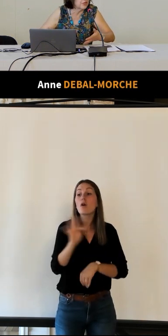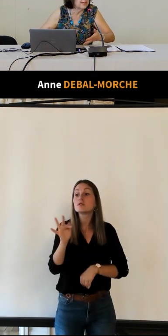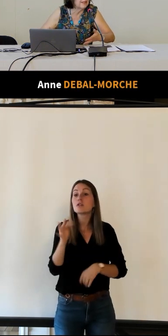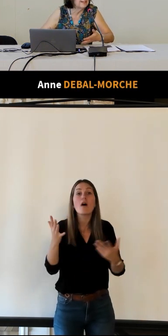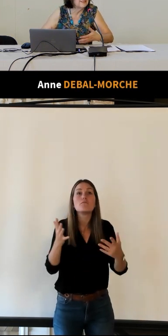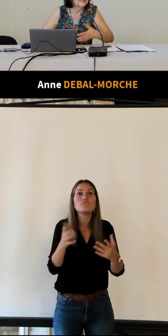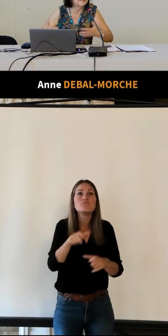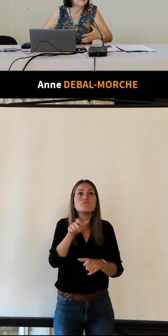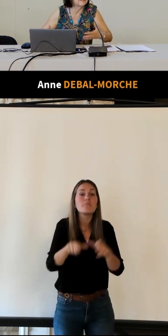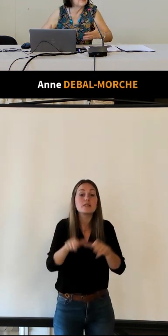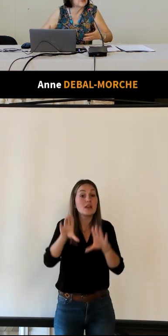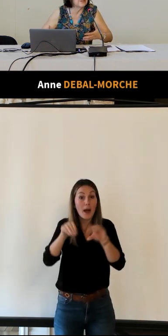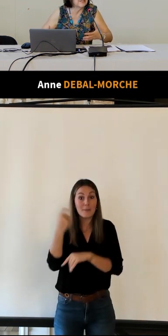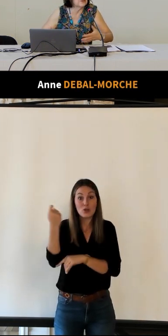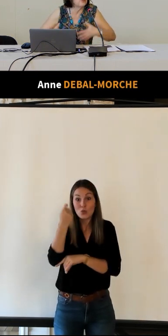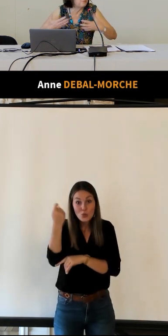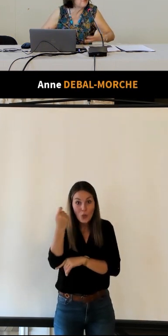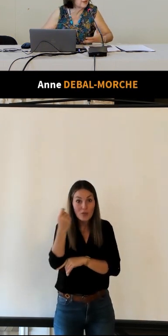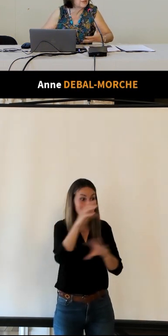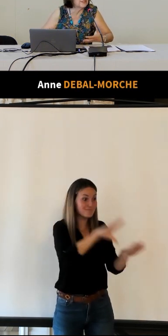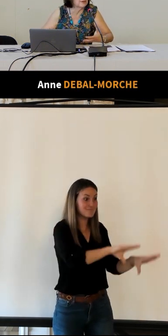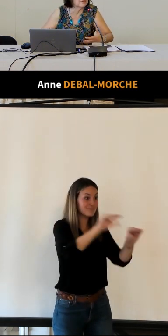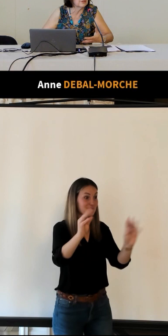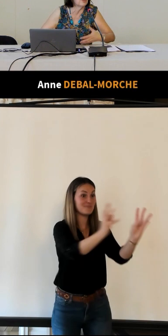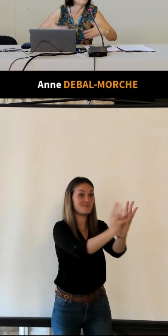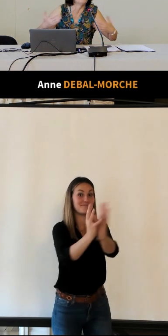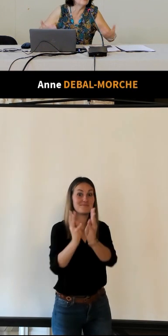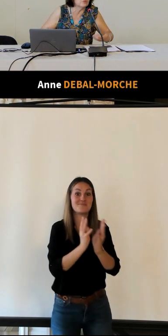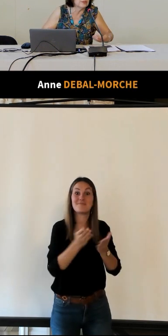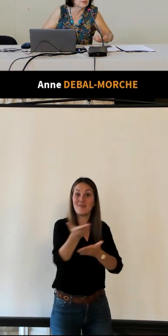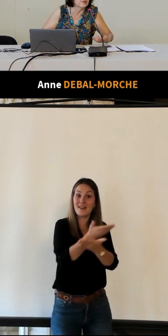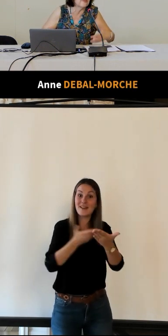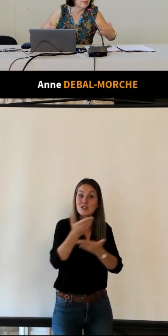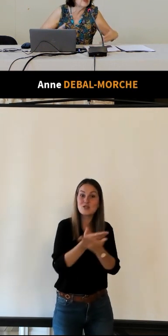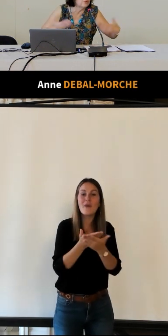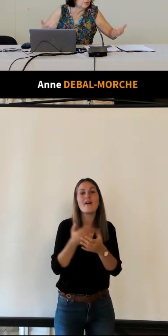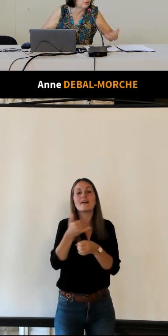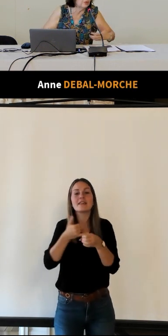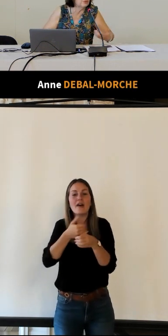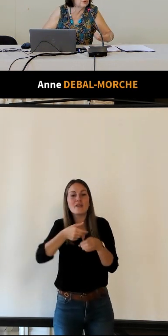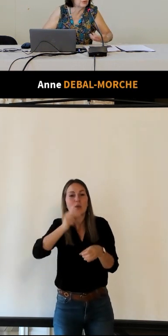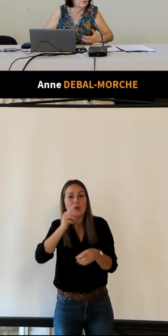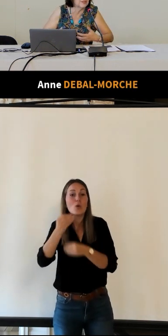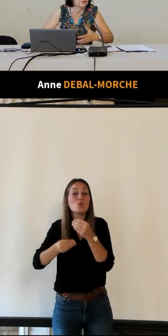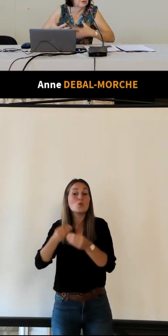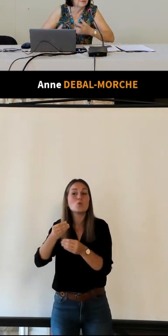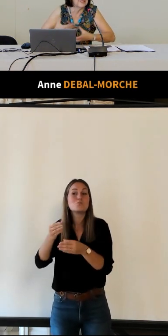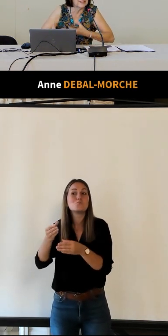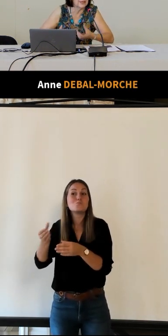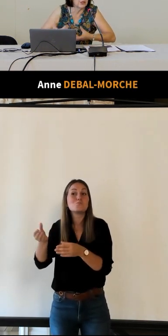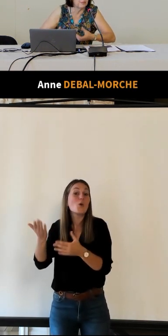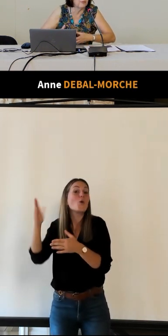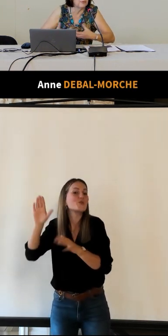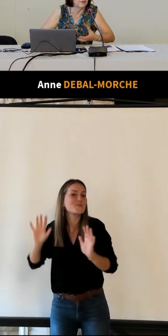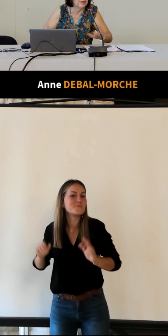tourangelles qui s'étaient fait connaître pour faire connaissance autour d'une tasse de café ou de toute autre boisson voilà